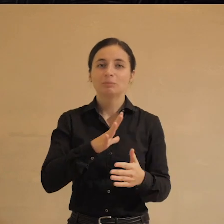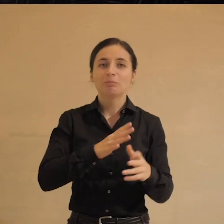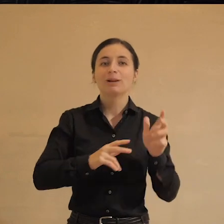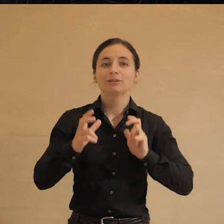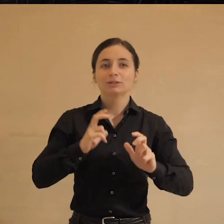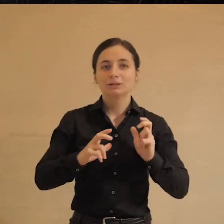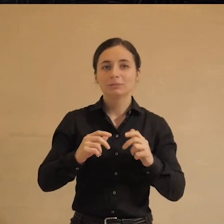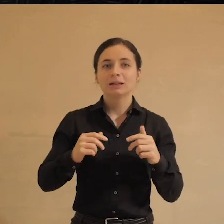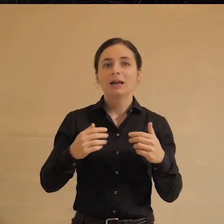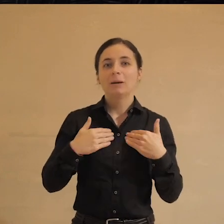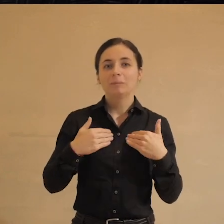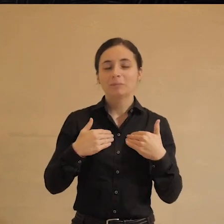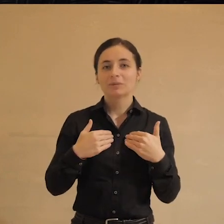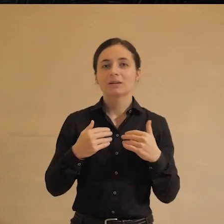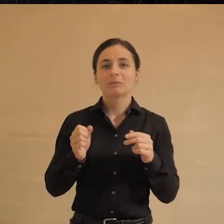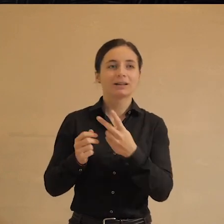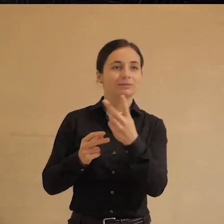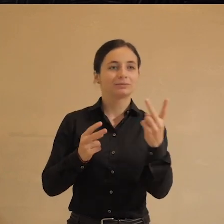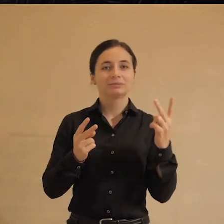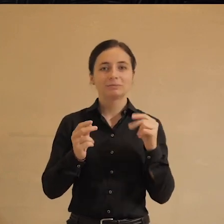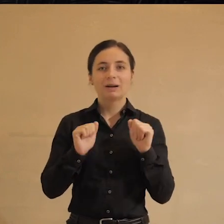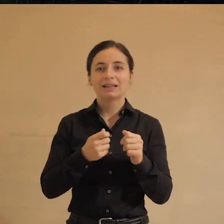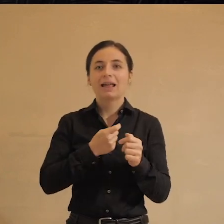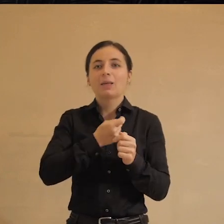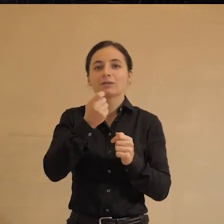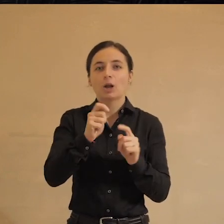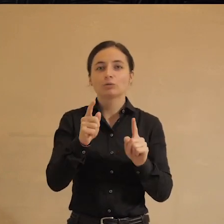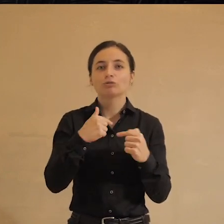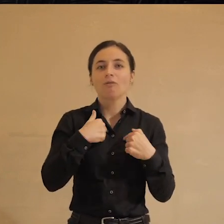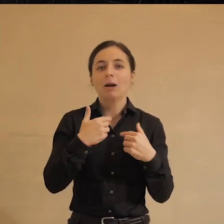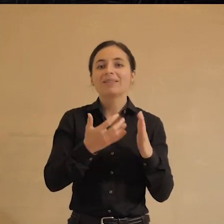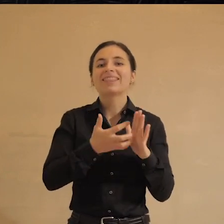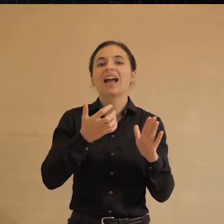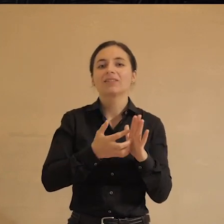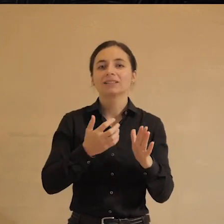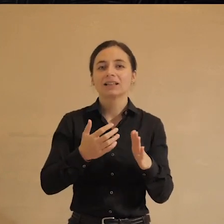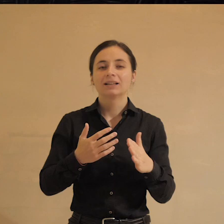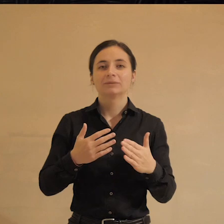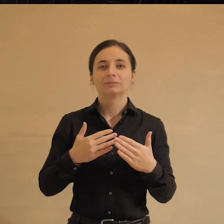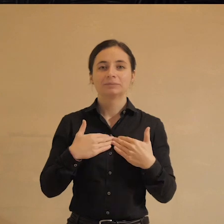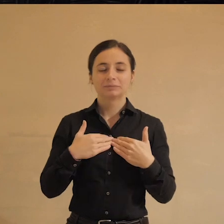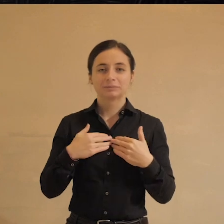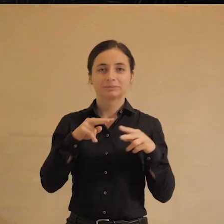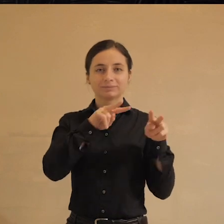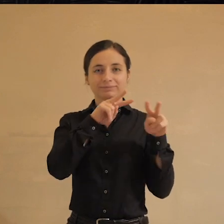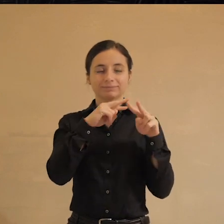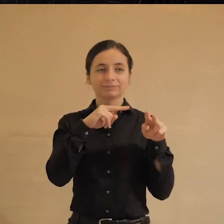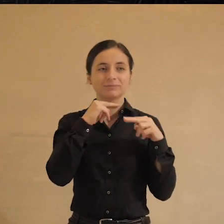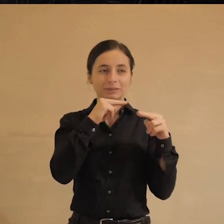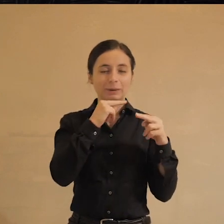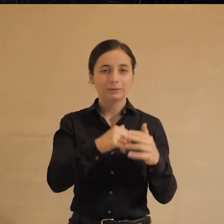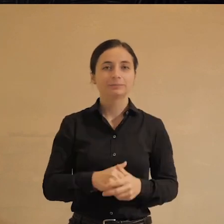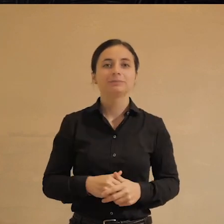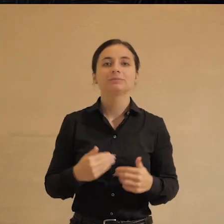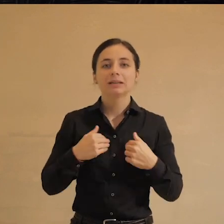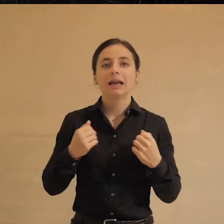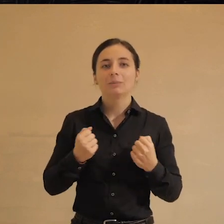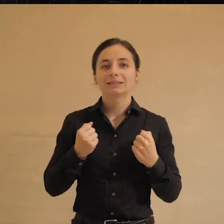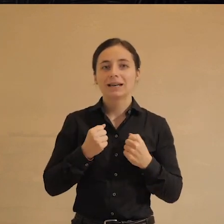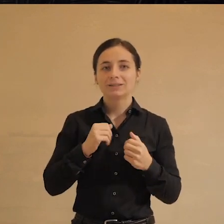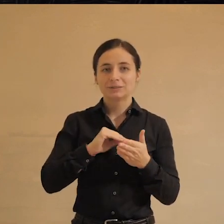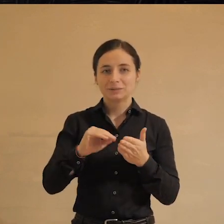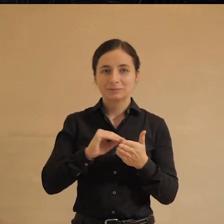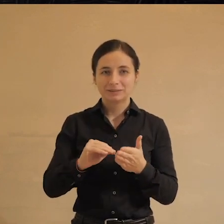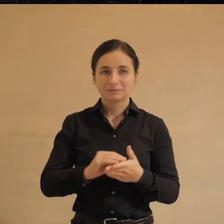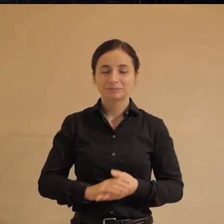студентами, я американским преподавателем, вы могли бы написать на меня жалобу, что вам не хватало eye contact. Но я постараюсь исправиться, пока вы не